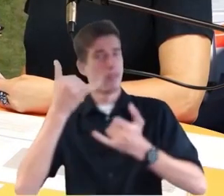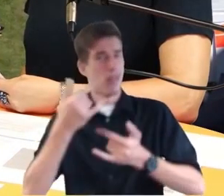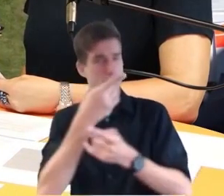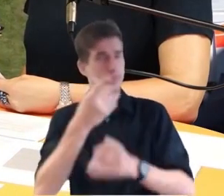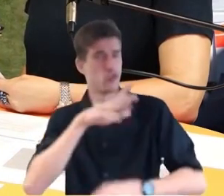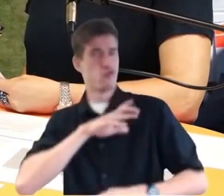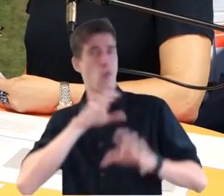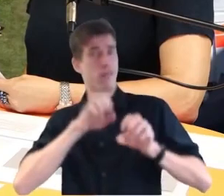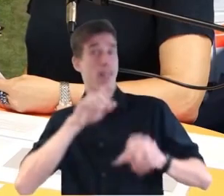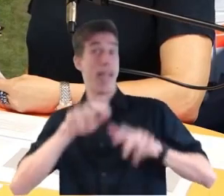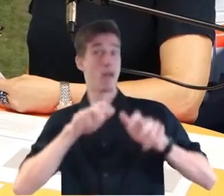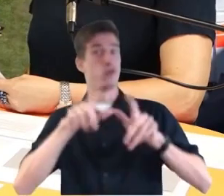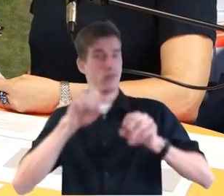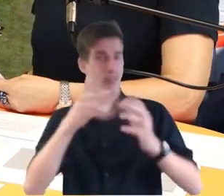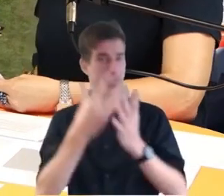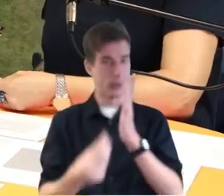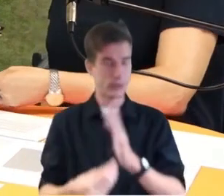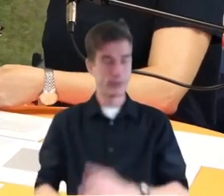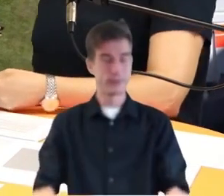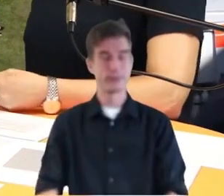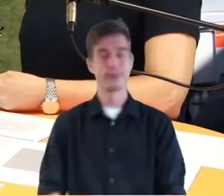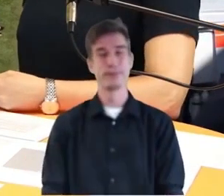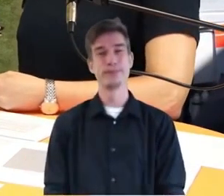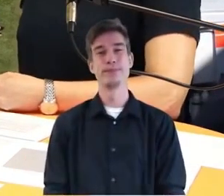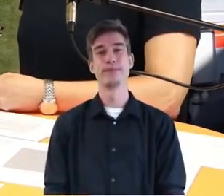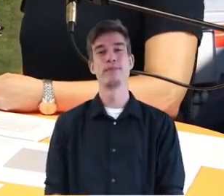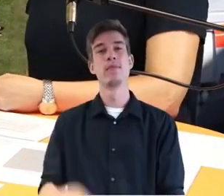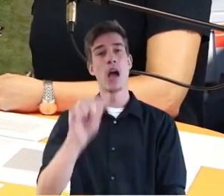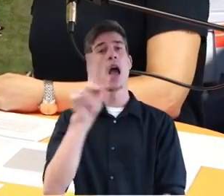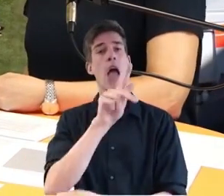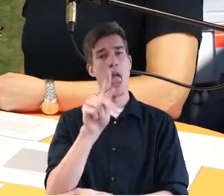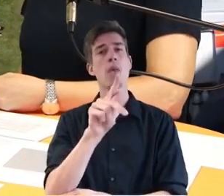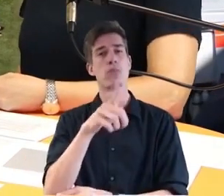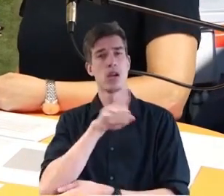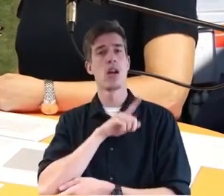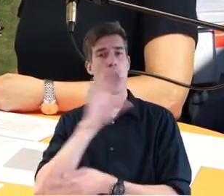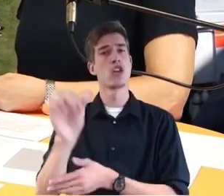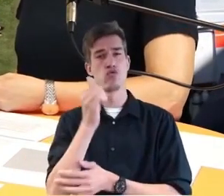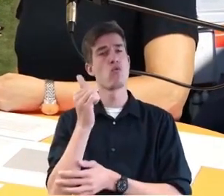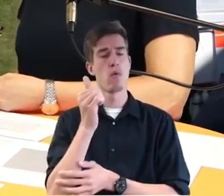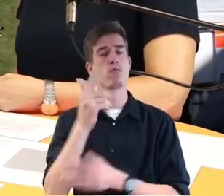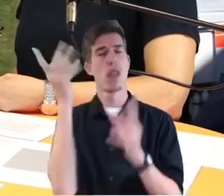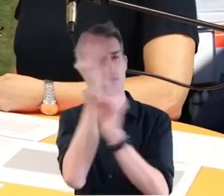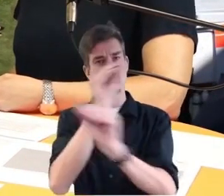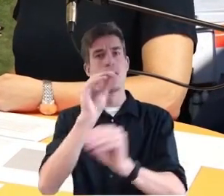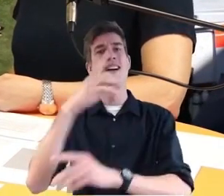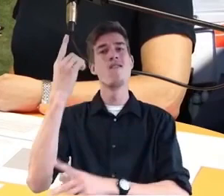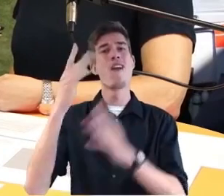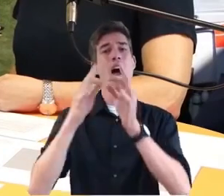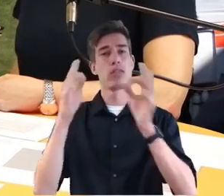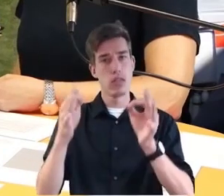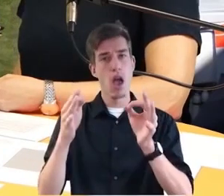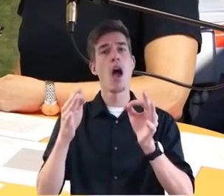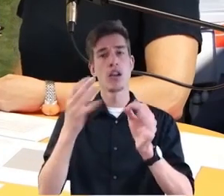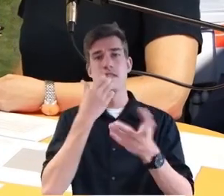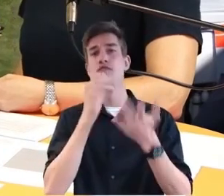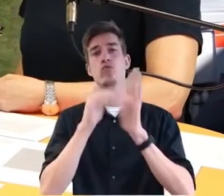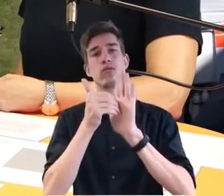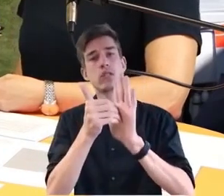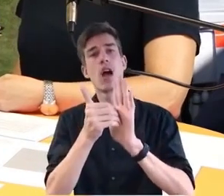passende Gelegenheit. Wir werden die App ebenfalls ansprechen am Warntag natürlich und werden sie mitlaufen lassen.